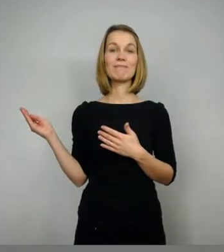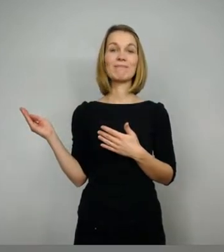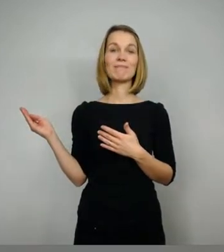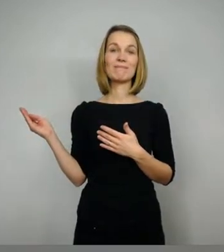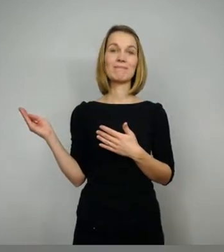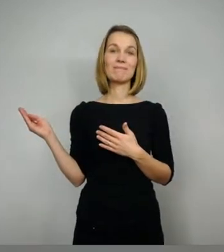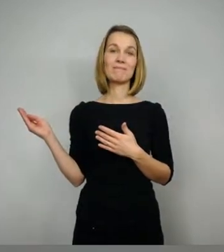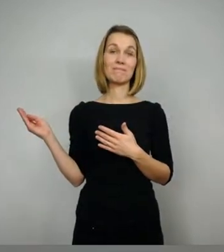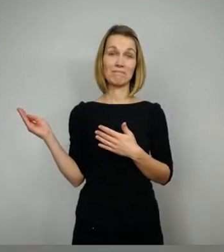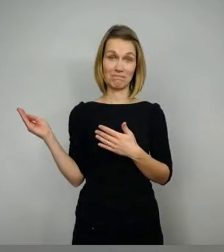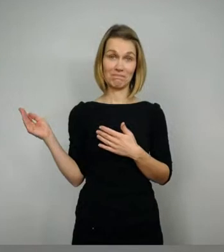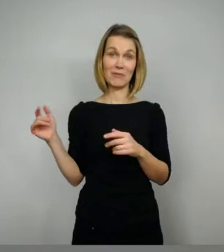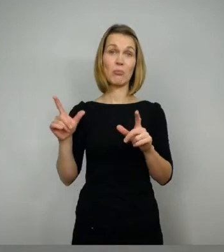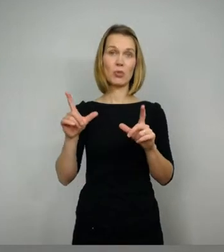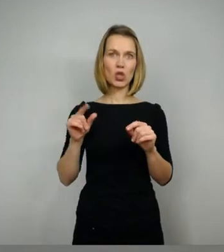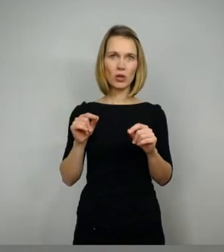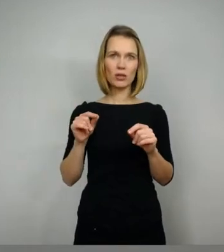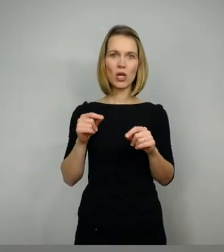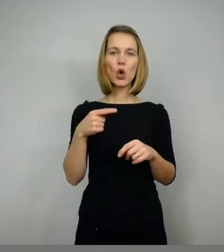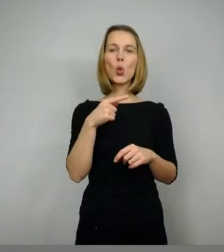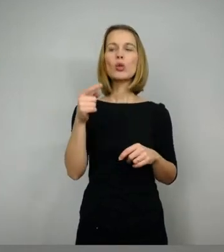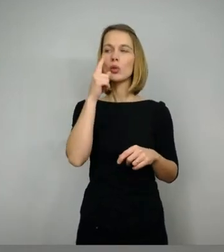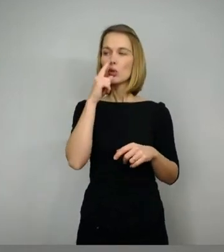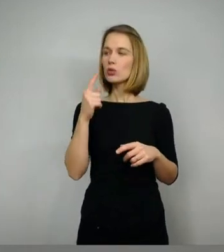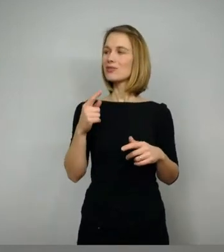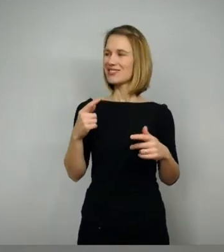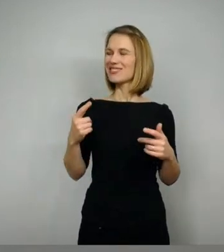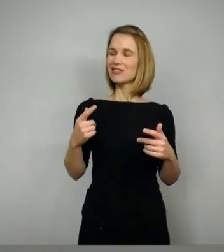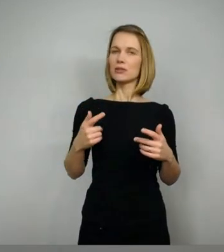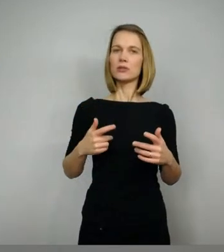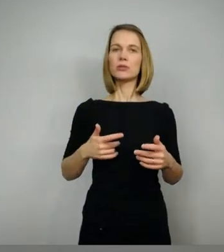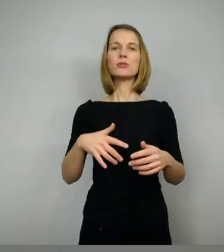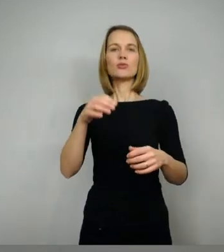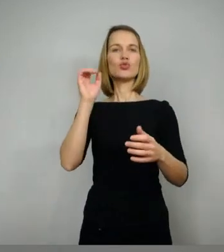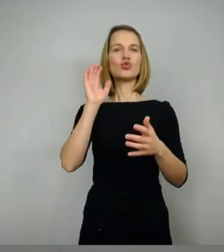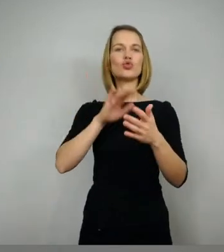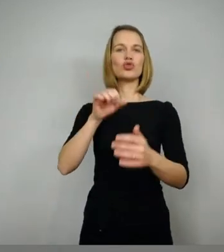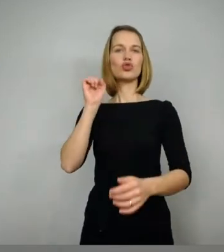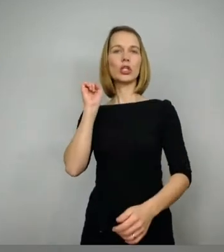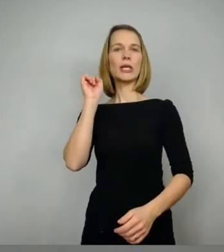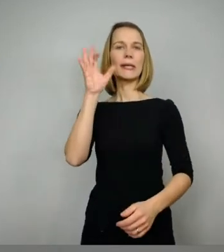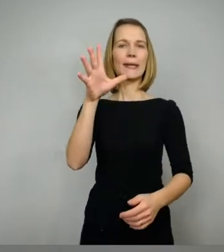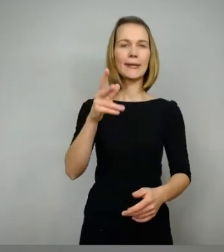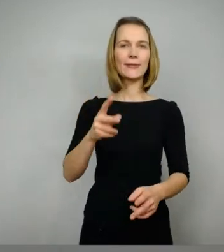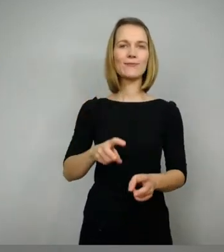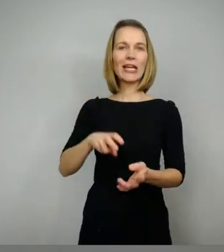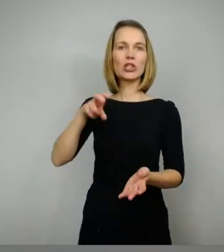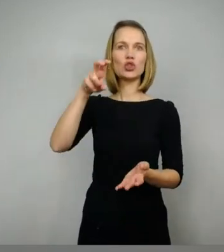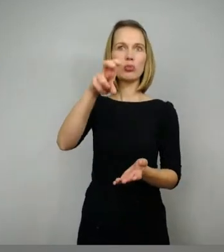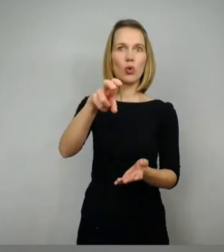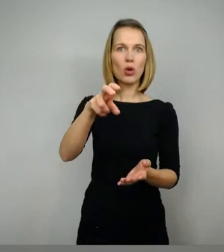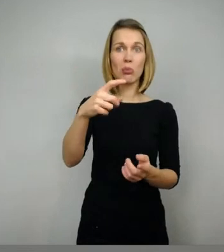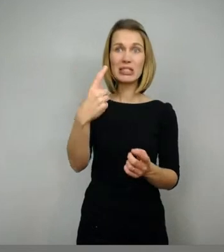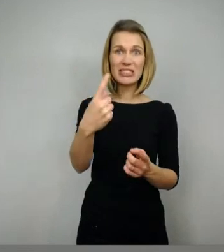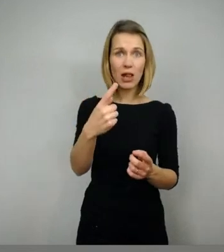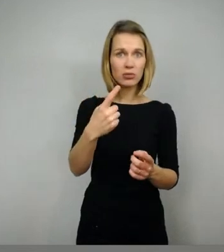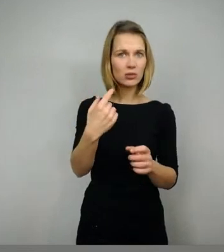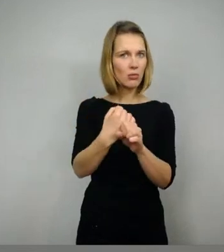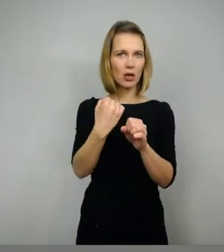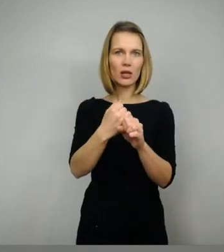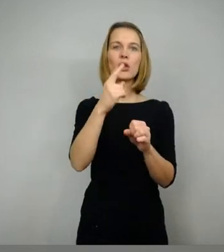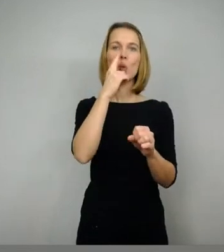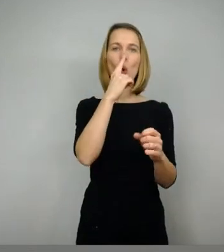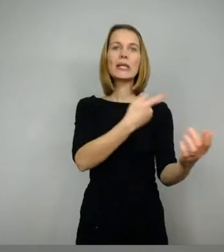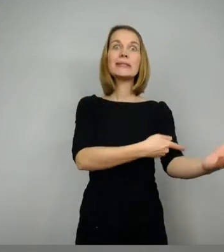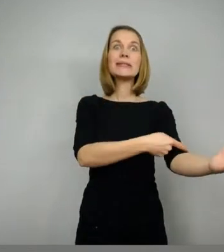Gunther tut also die ganze Zeit nur so, als würde er den Speer werfen, den Stein werfen und Weitsprung machen. Tatsächlich macht das alles Siegfried und beweist dadurch wieder